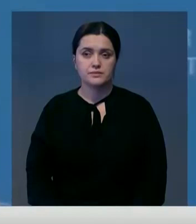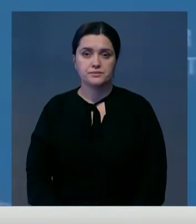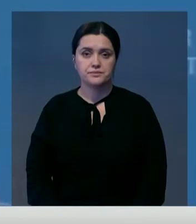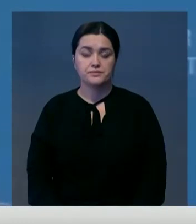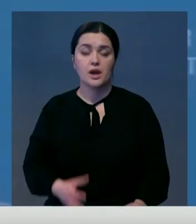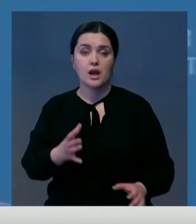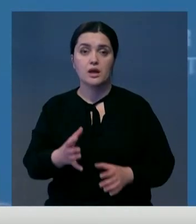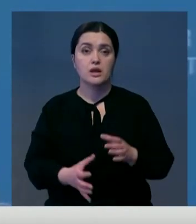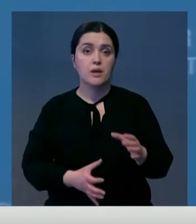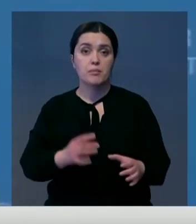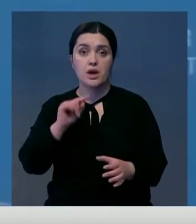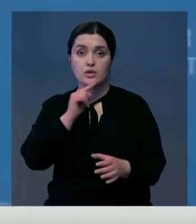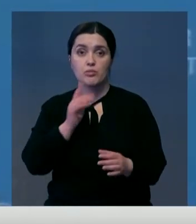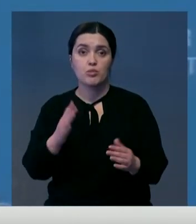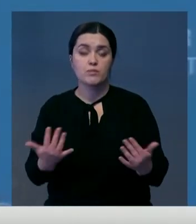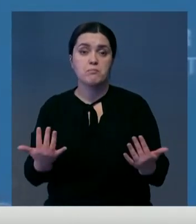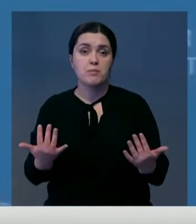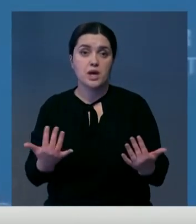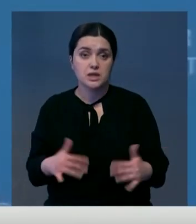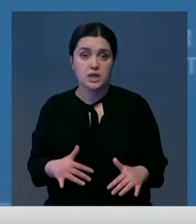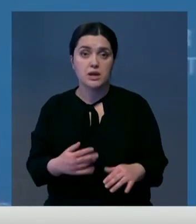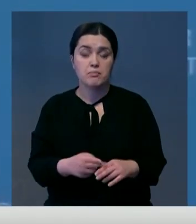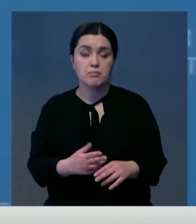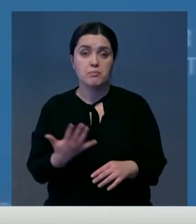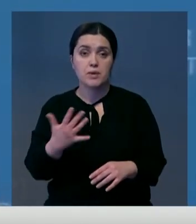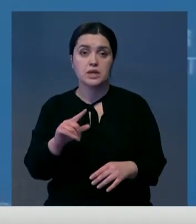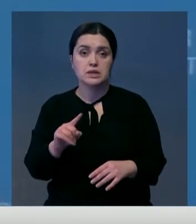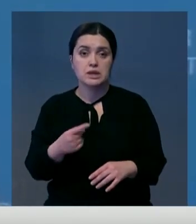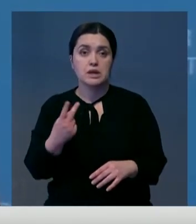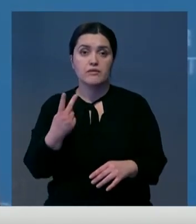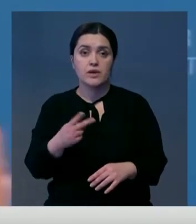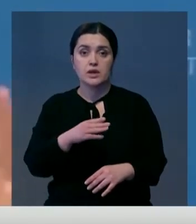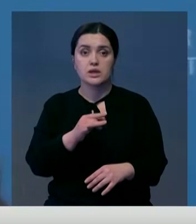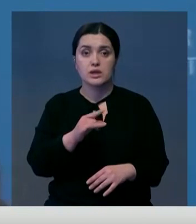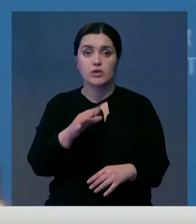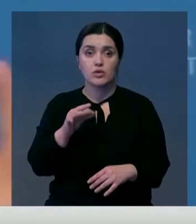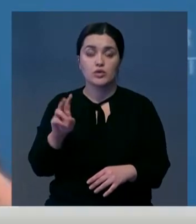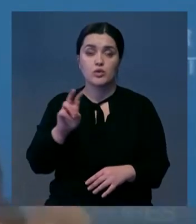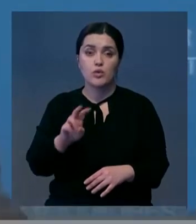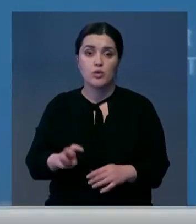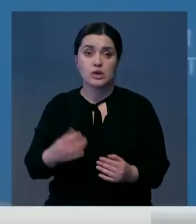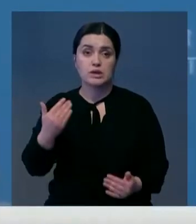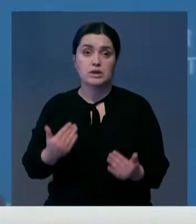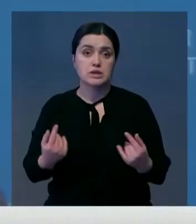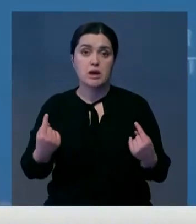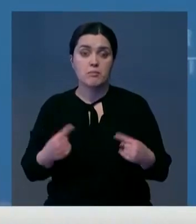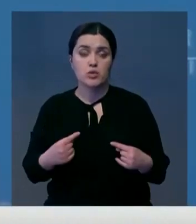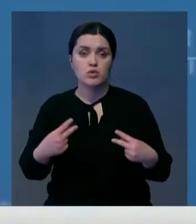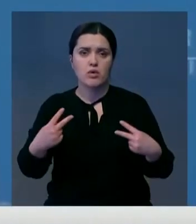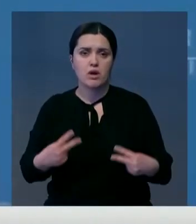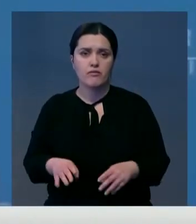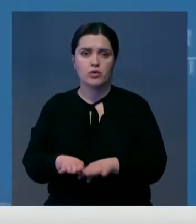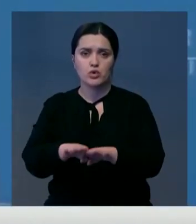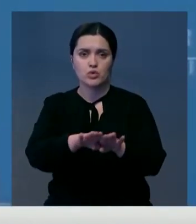Глобальную экономику ожидают потери. По меньшей мере в 5,2 триллиона долларов, если она провалит равный доступ к вакцинации.